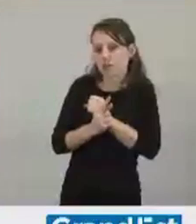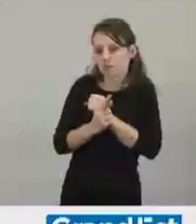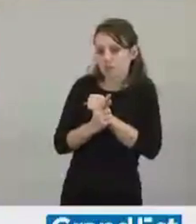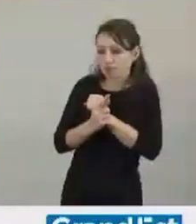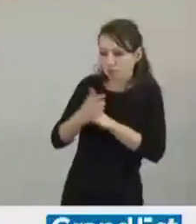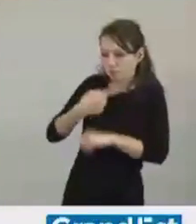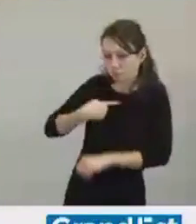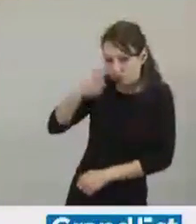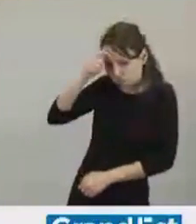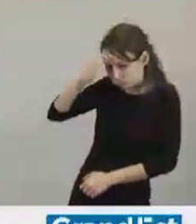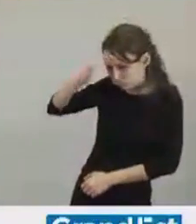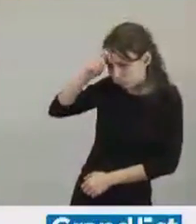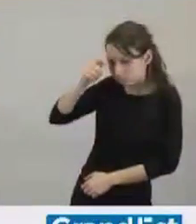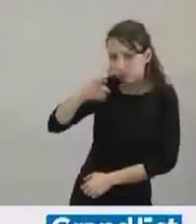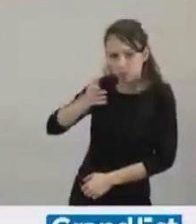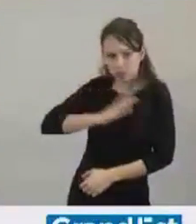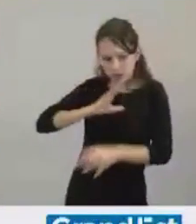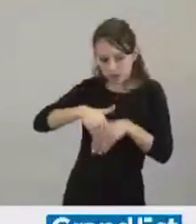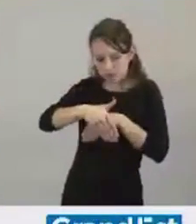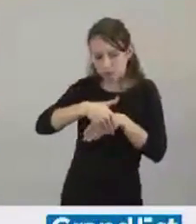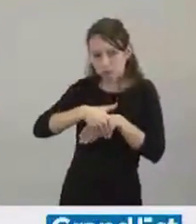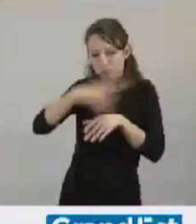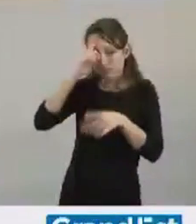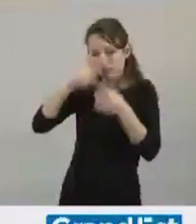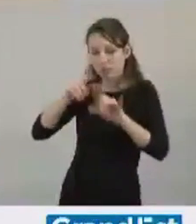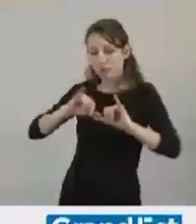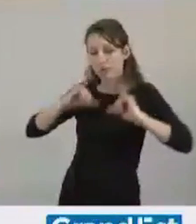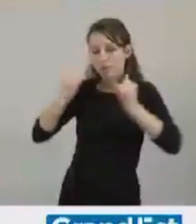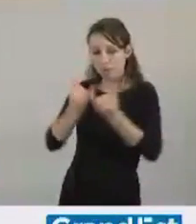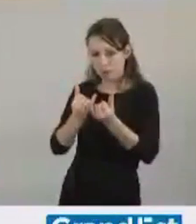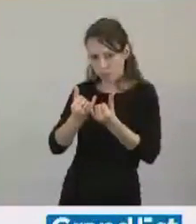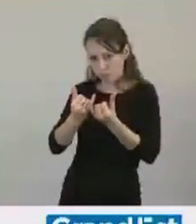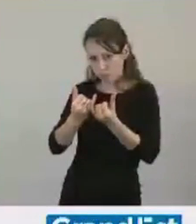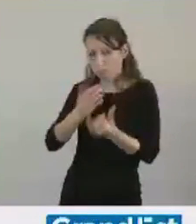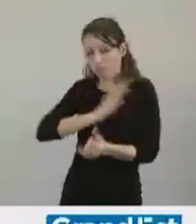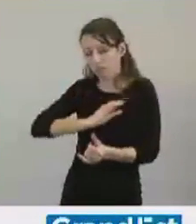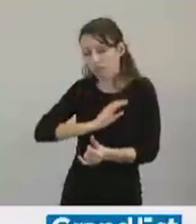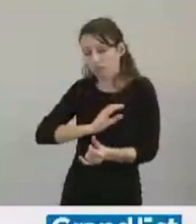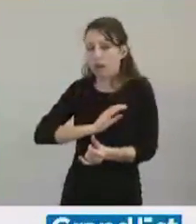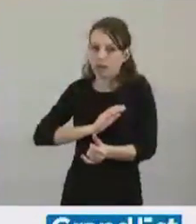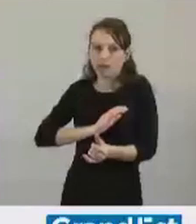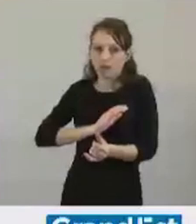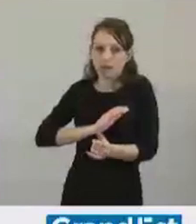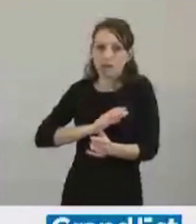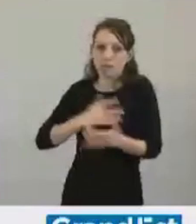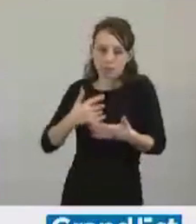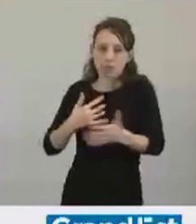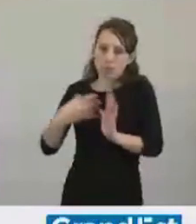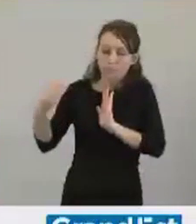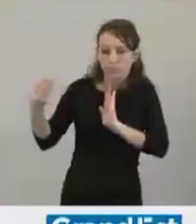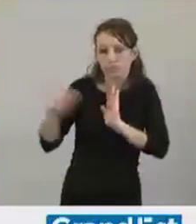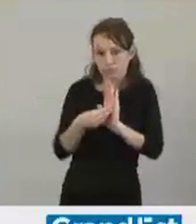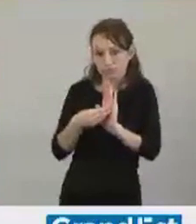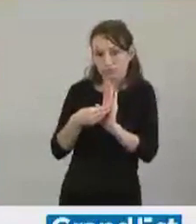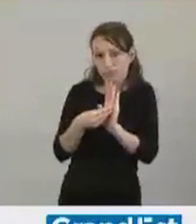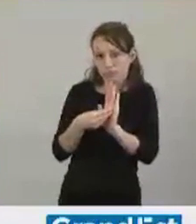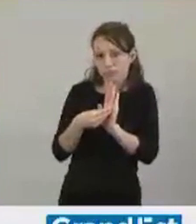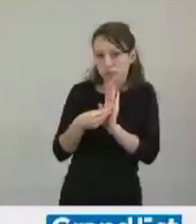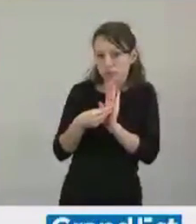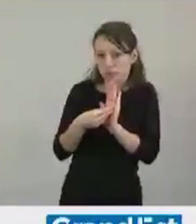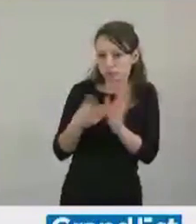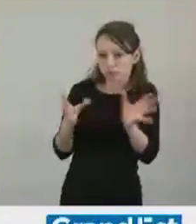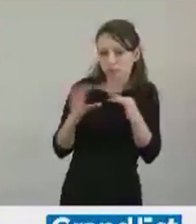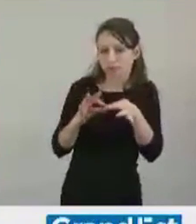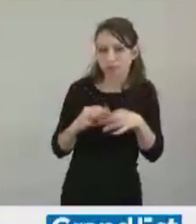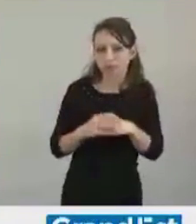et que nous puissions ensemble, dans le cadre de nos commissions, indiquer quels seront les grands dispositifs. Mais néanmoins, deux sont déjà aujourd'hui en phase et